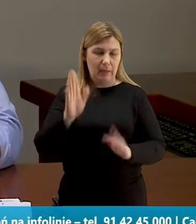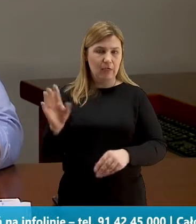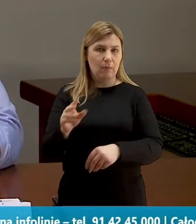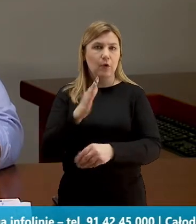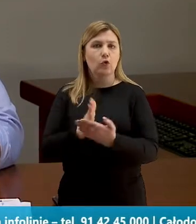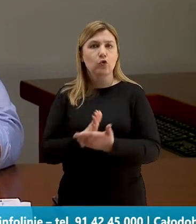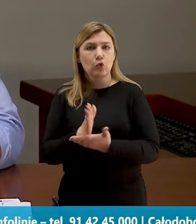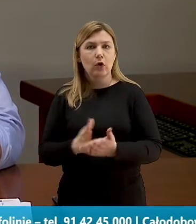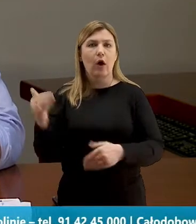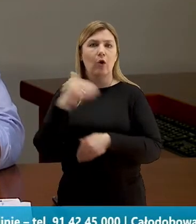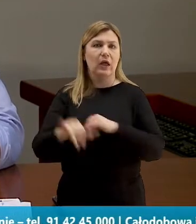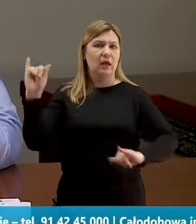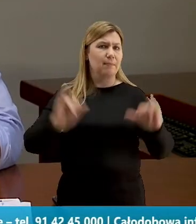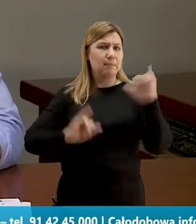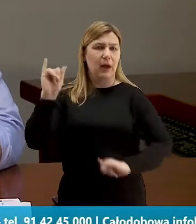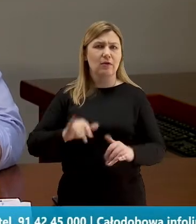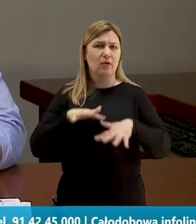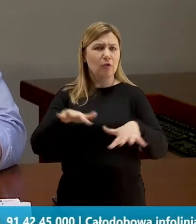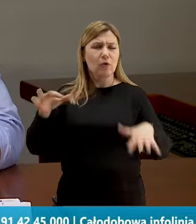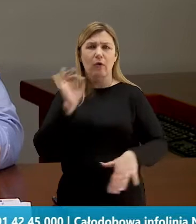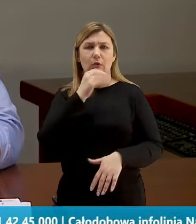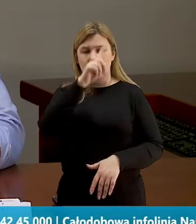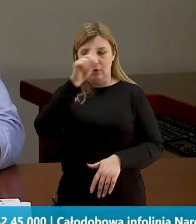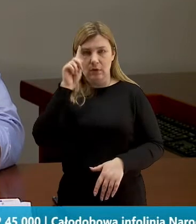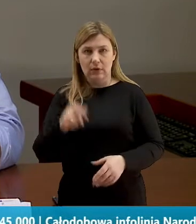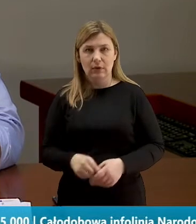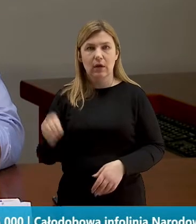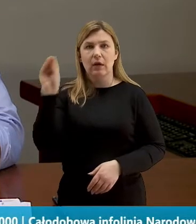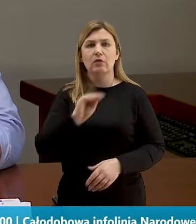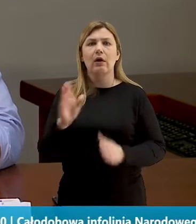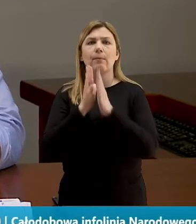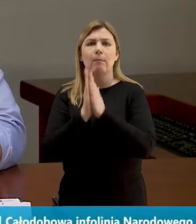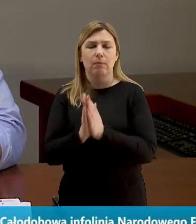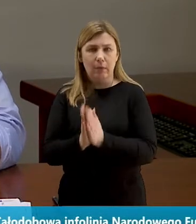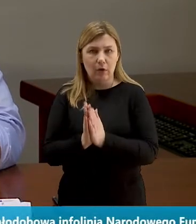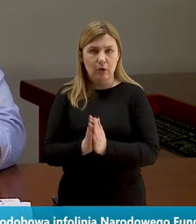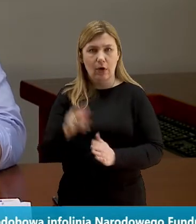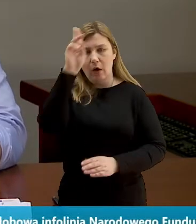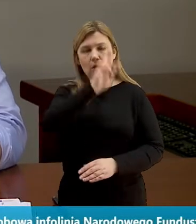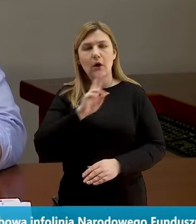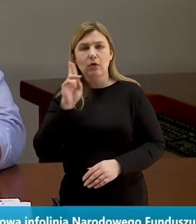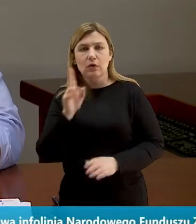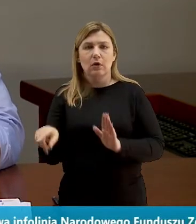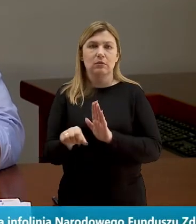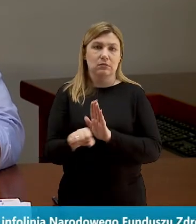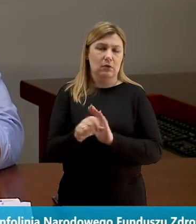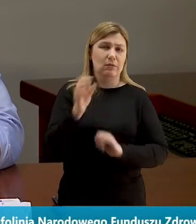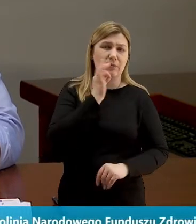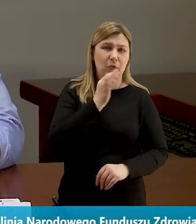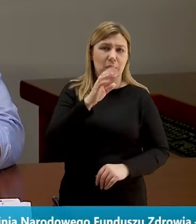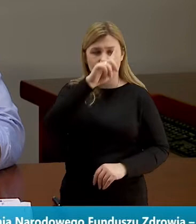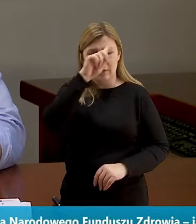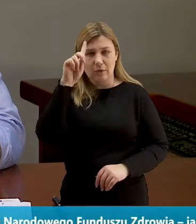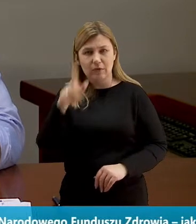imprezuje tam wielu młodych ludzi? Tutaj jest czas apel do rodziców i do tych młodych ludzi, aby jednak